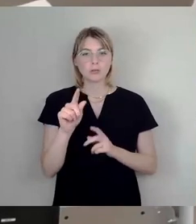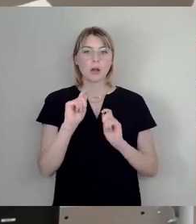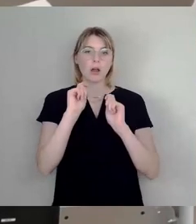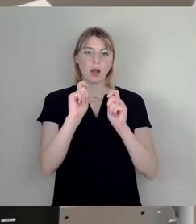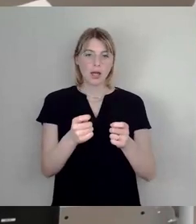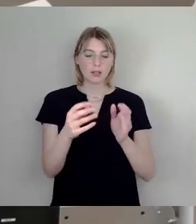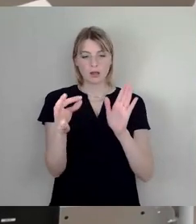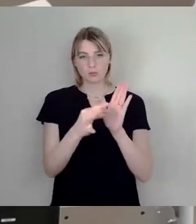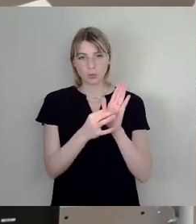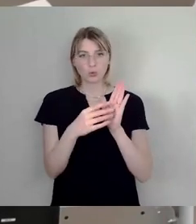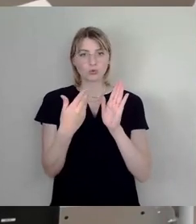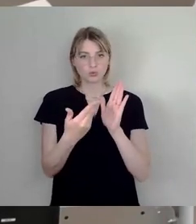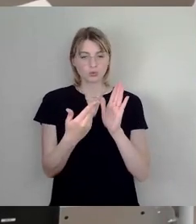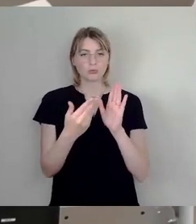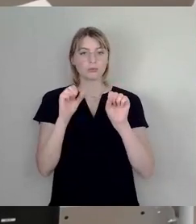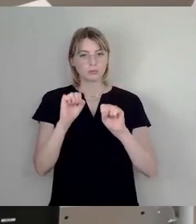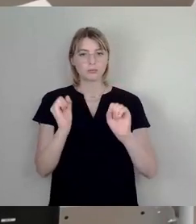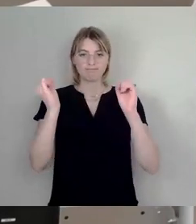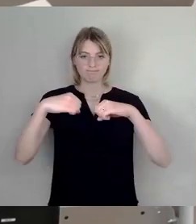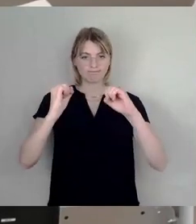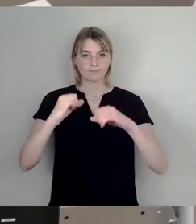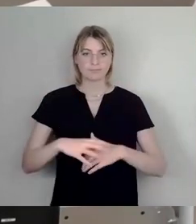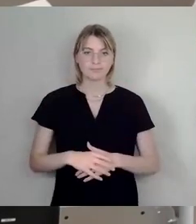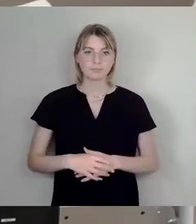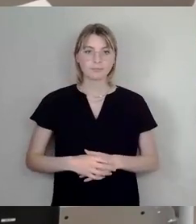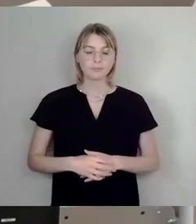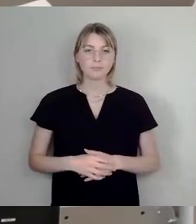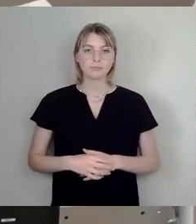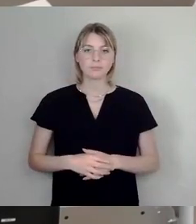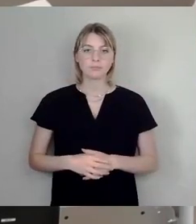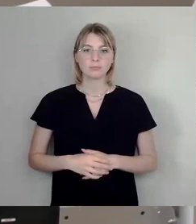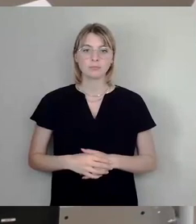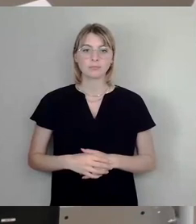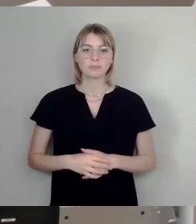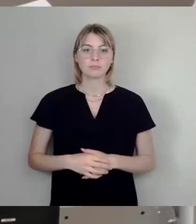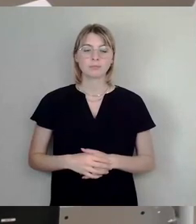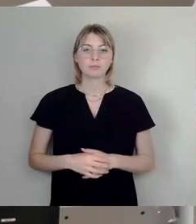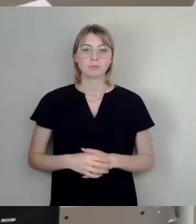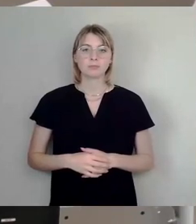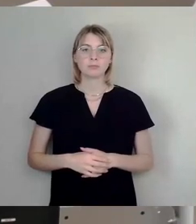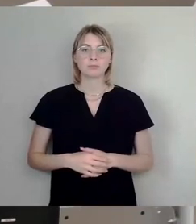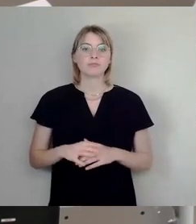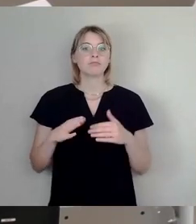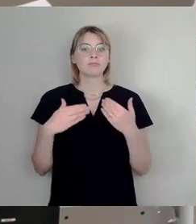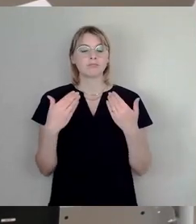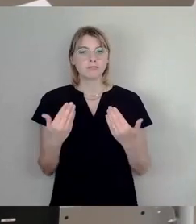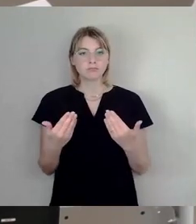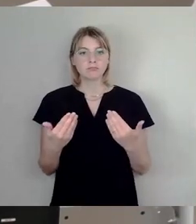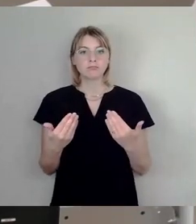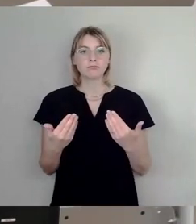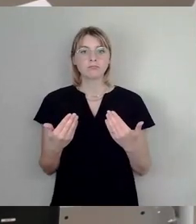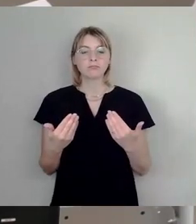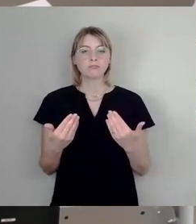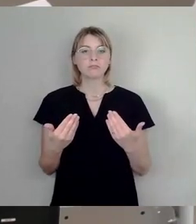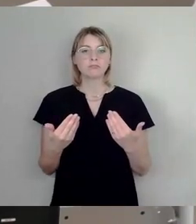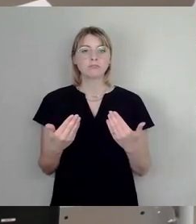ebenfalls zustimmen. Damit das Ganze auch einen realistischen Anstrich kriegt, haben wir ein Finanzierungskonzept